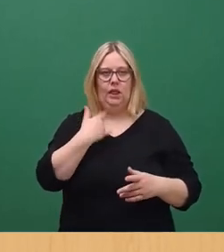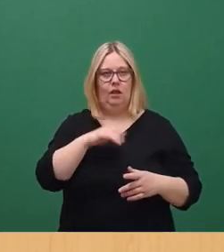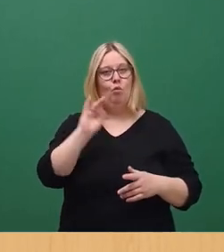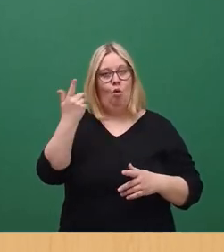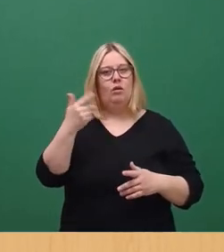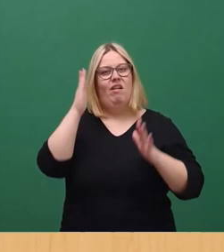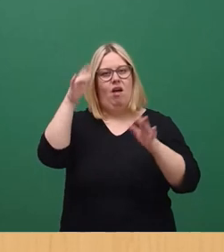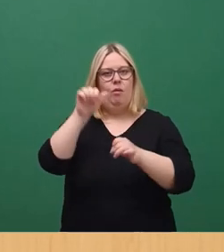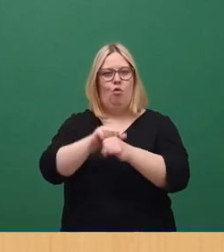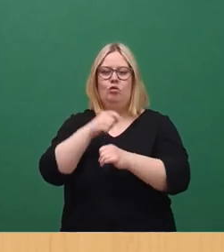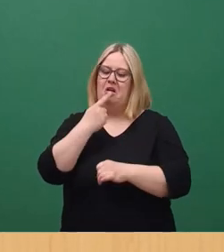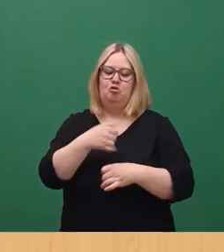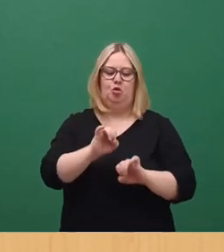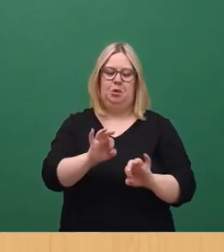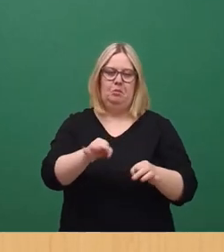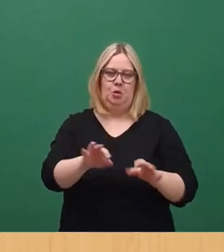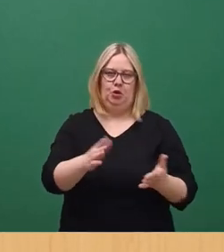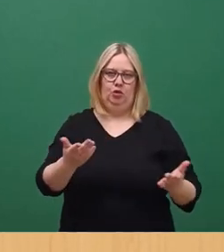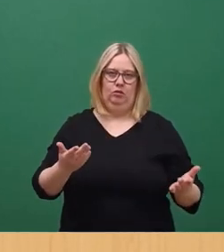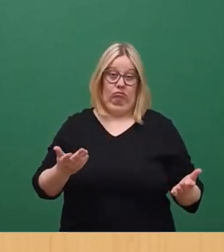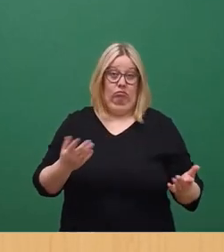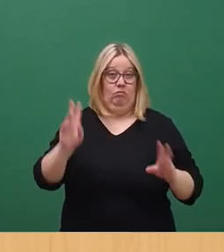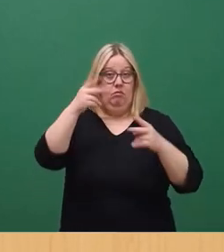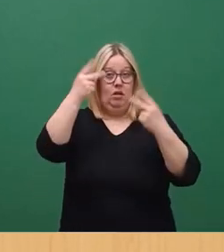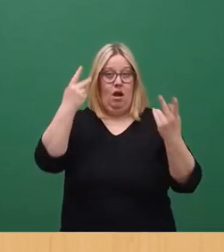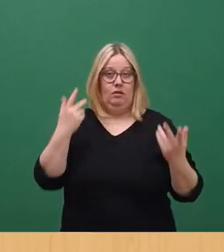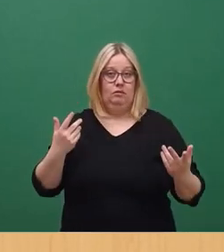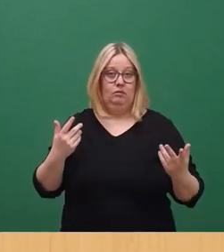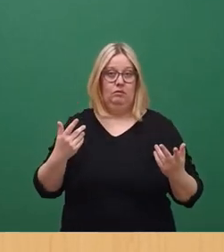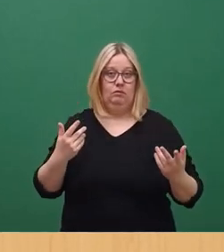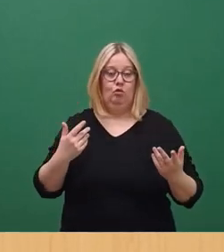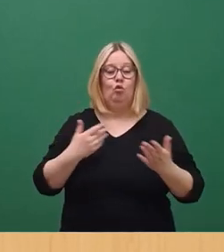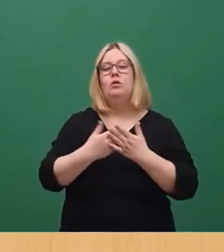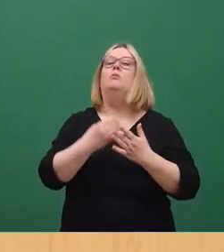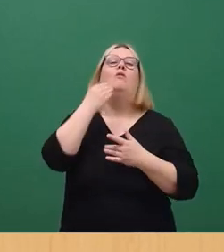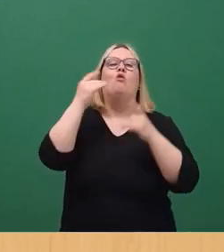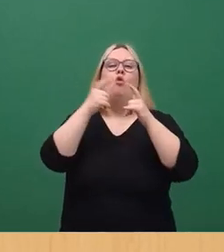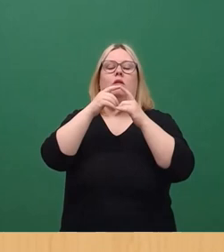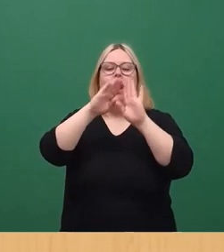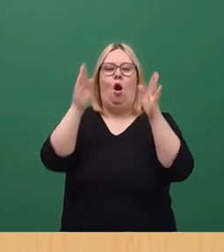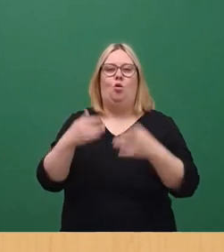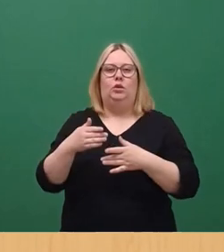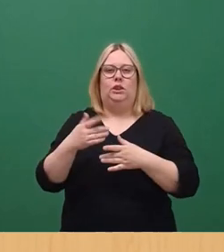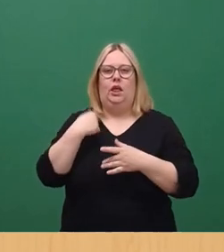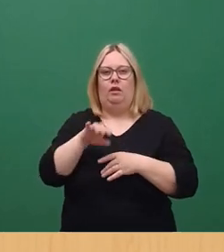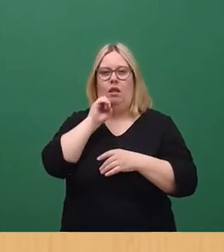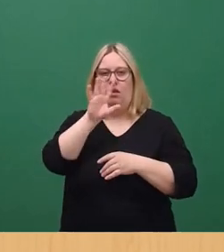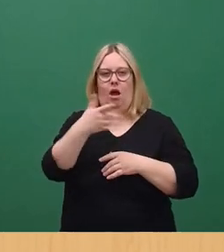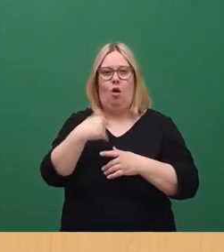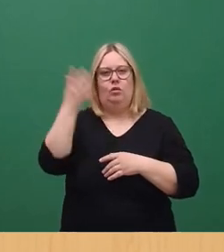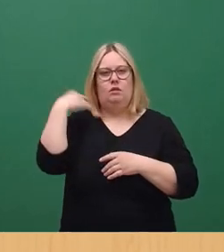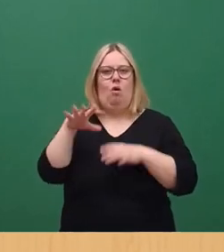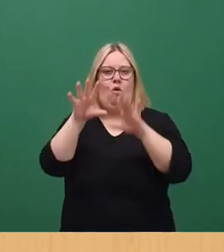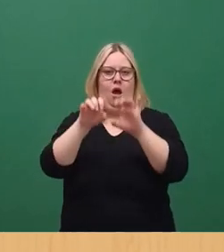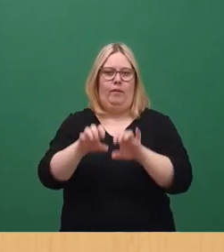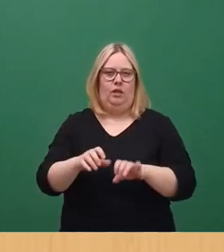Fachbehörde nicht unter Schutz gestellt worden. Und das ist bekannt. Und ebenso das Wohnhaus in Trachau, um dessen Nichtabriss auch an dieser